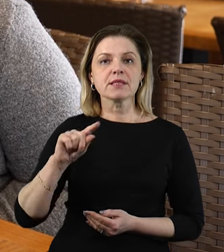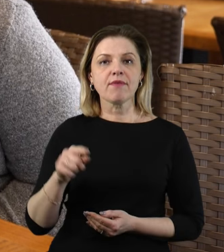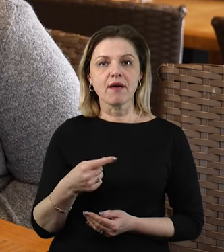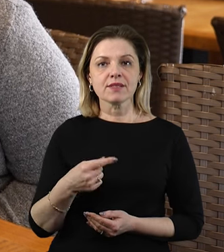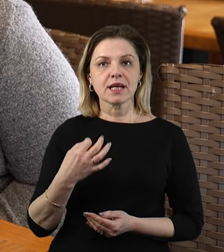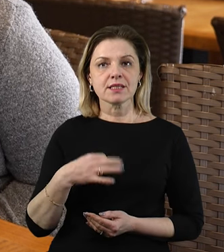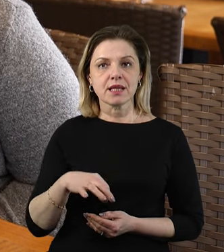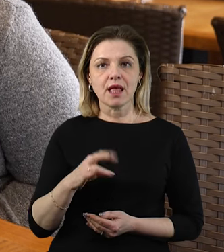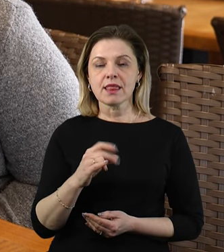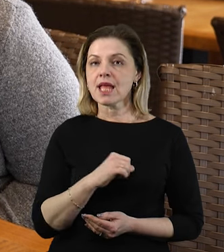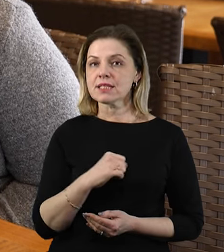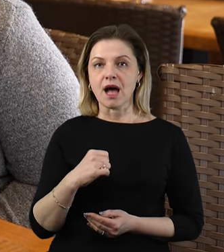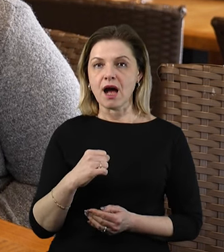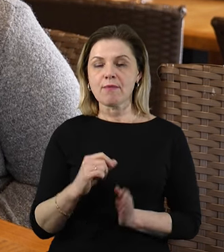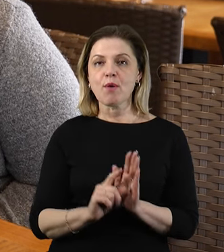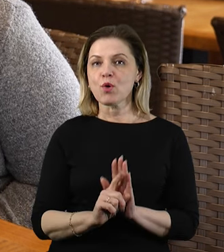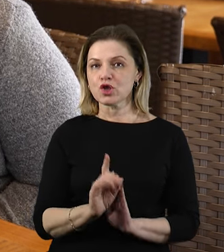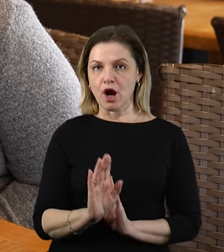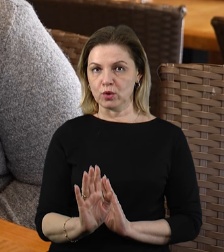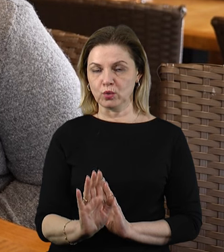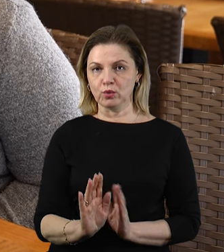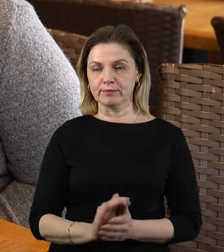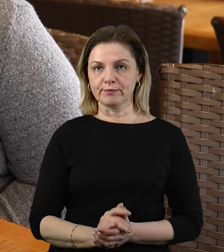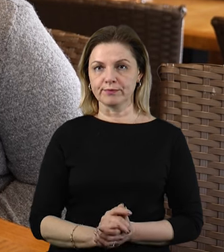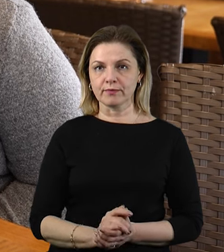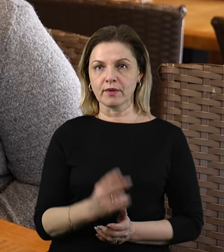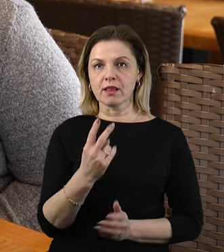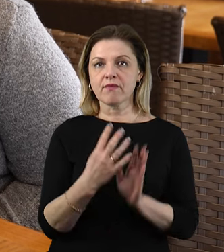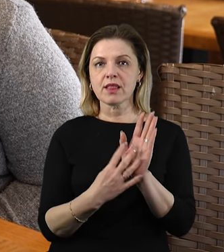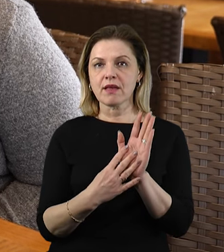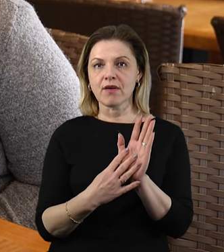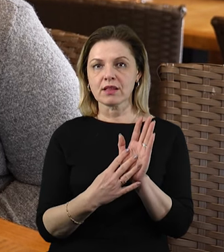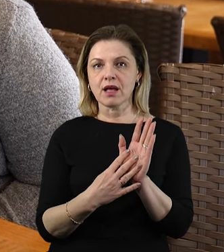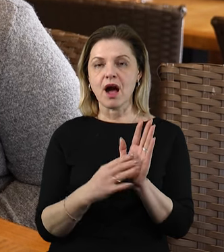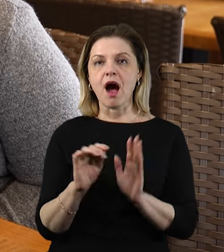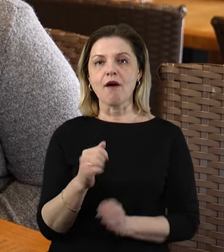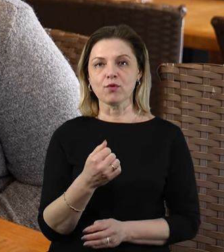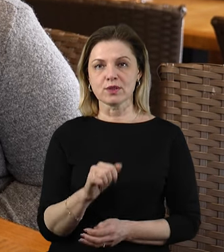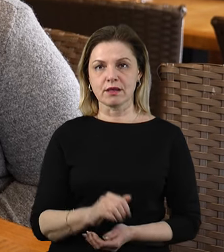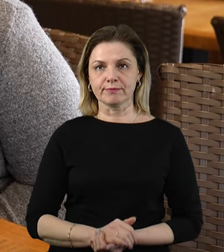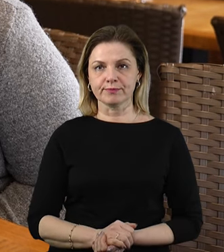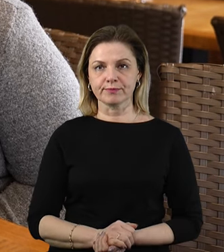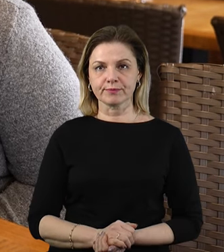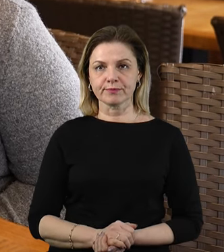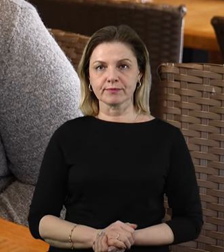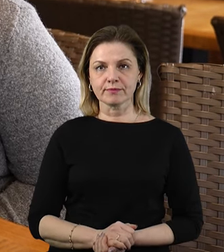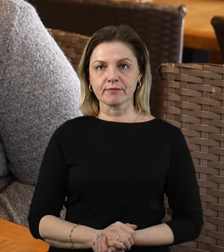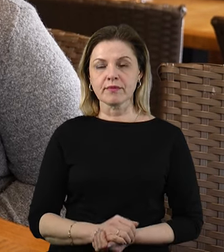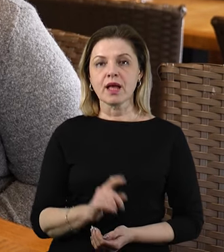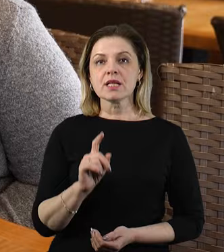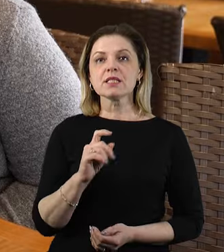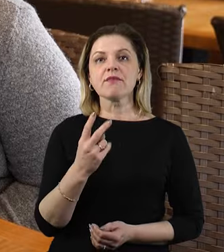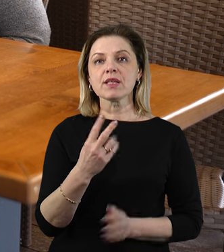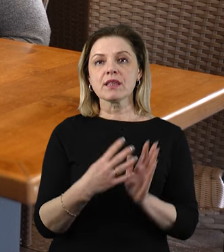звісно, не з самого початку, 29 августа. З